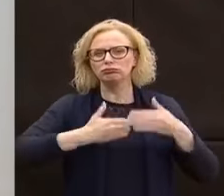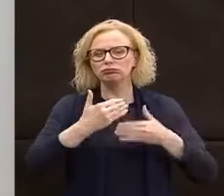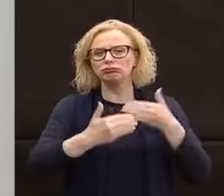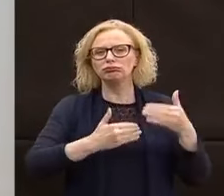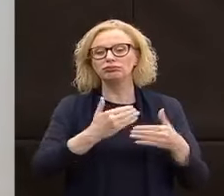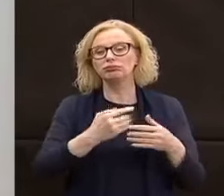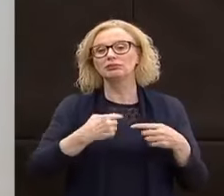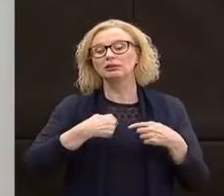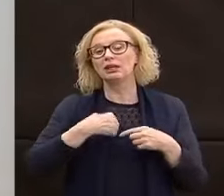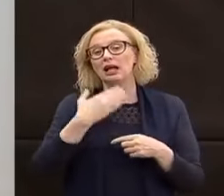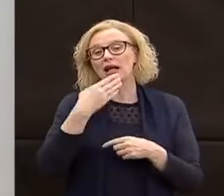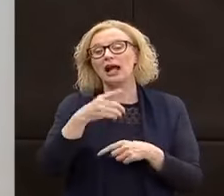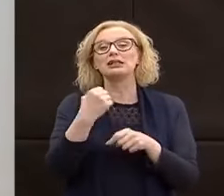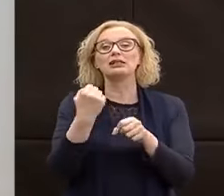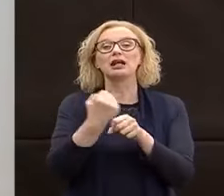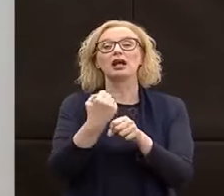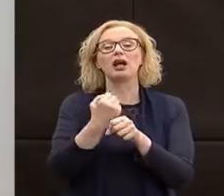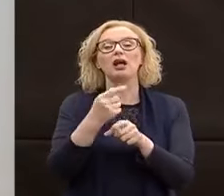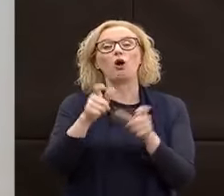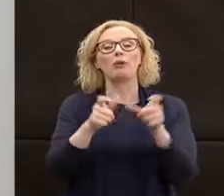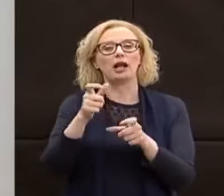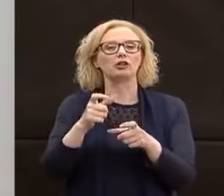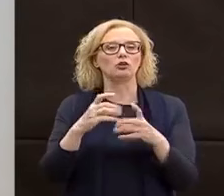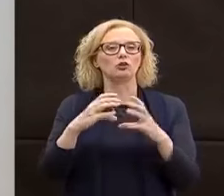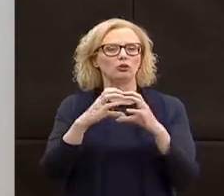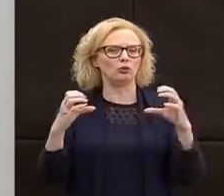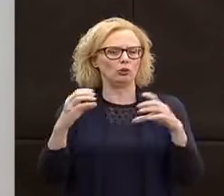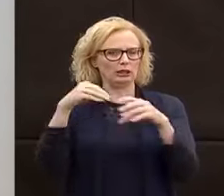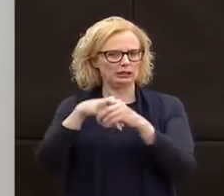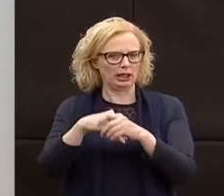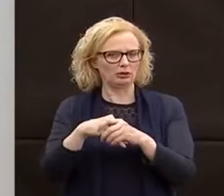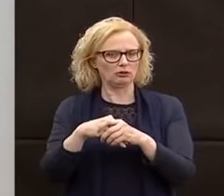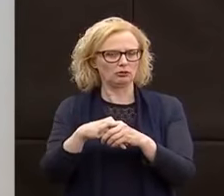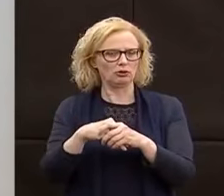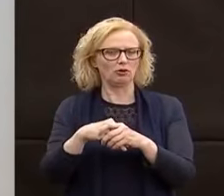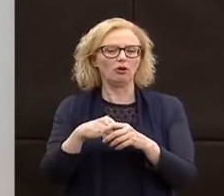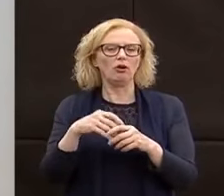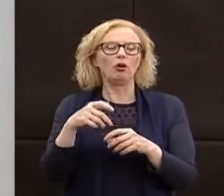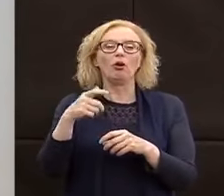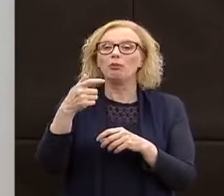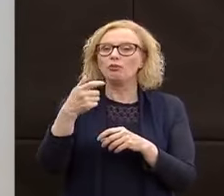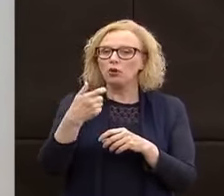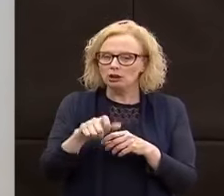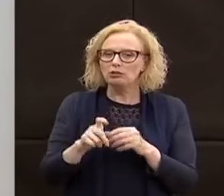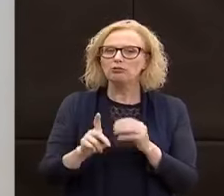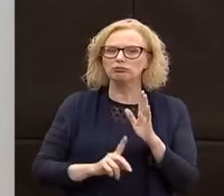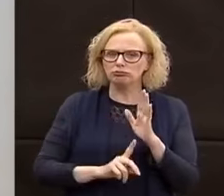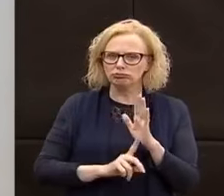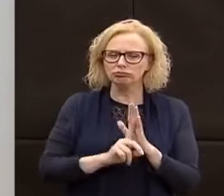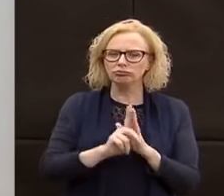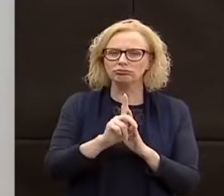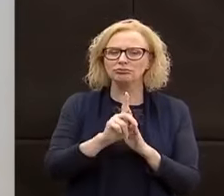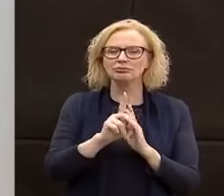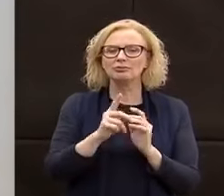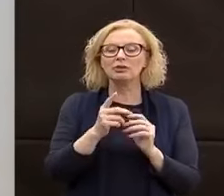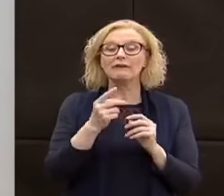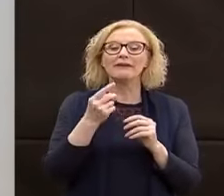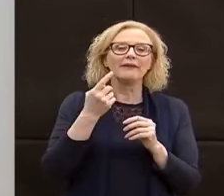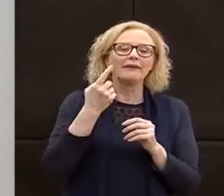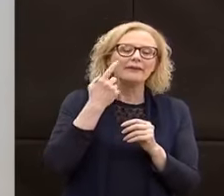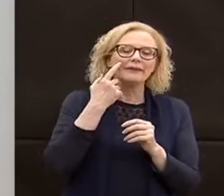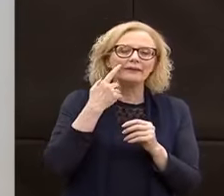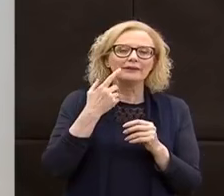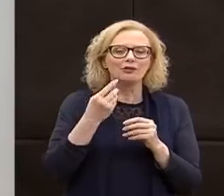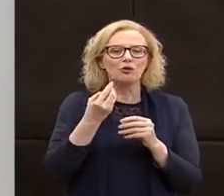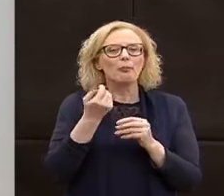ringrazio anche gli operatori che lavorano all'interno delle nostre strutture perché siamo riusciti, anche rivedendo